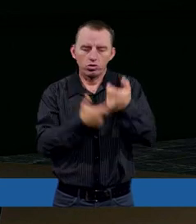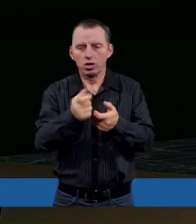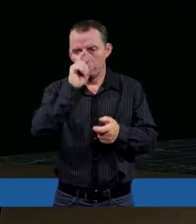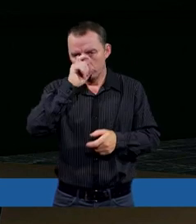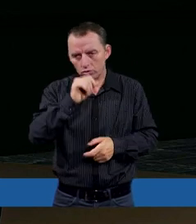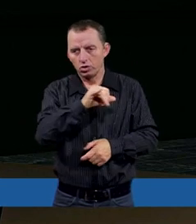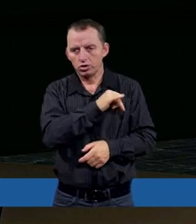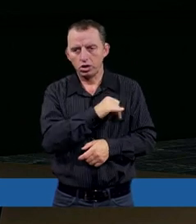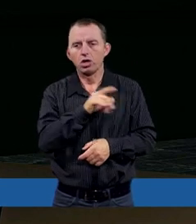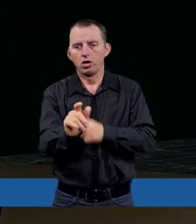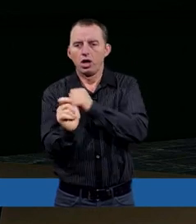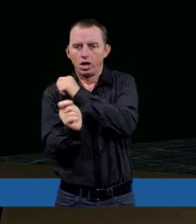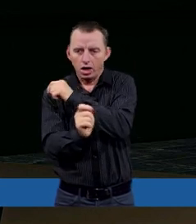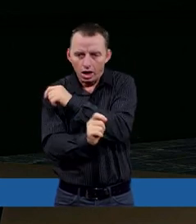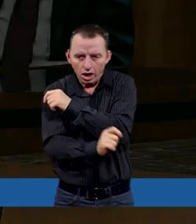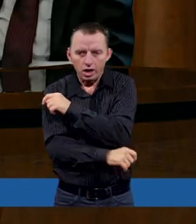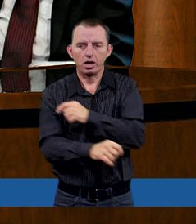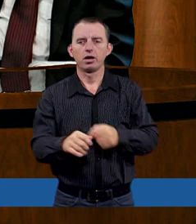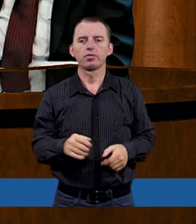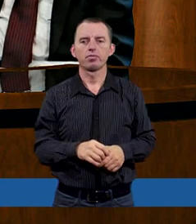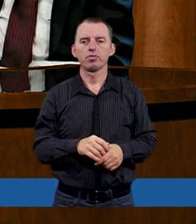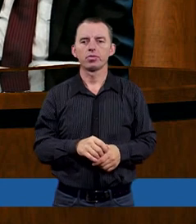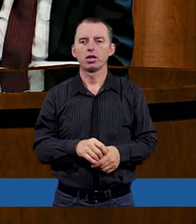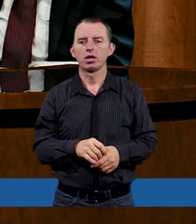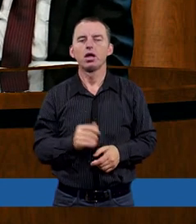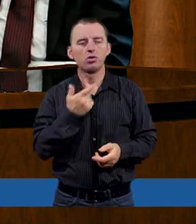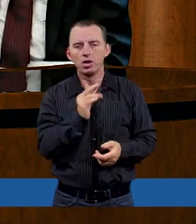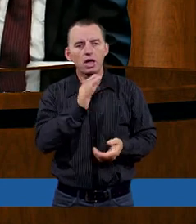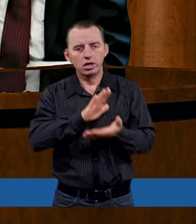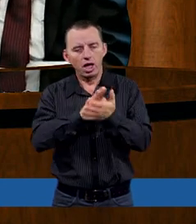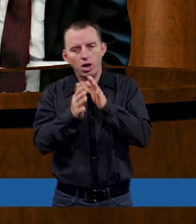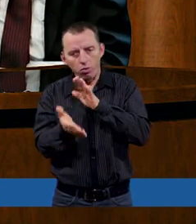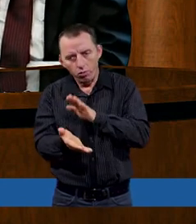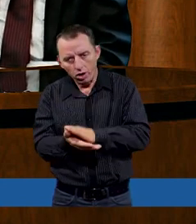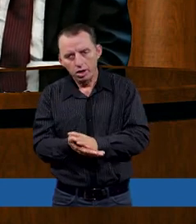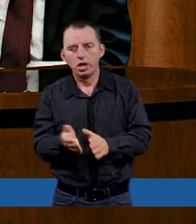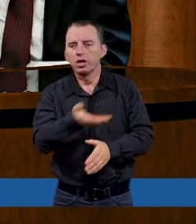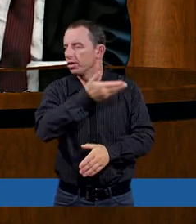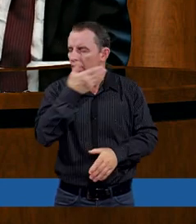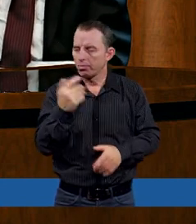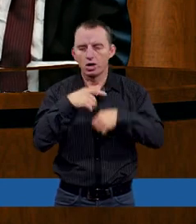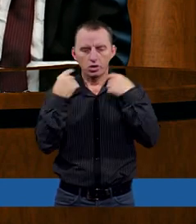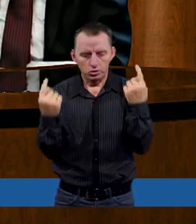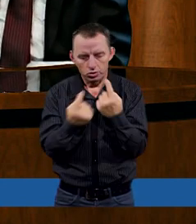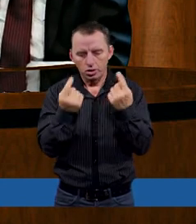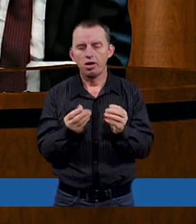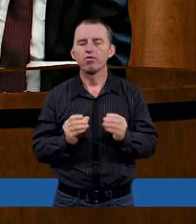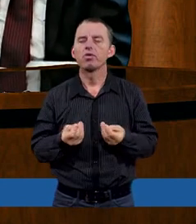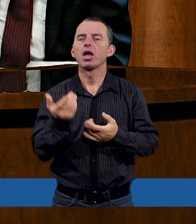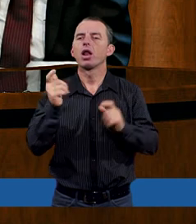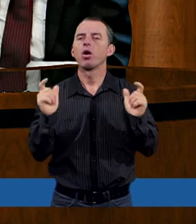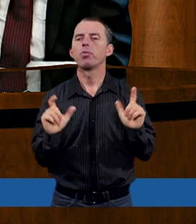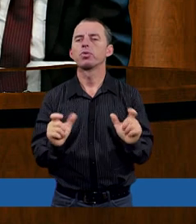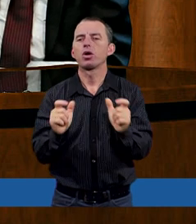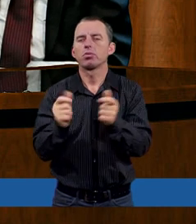przestępstwo, no to kajam się, prawda? ale nie zakładamy, że... Ale czy nie ma sytuacji, że w wielu przypadkach niektórzy ludzie